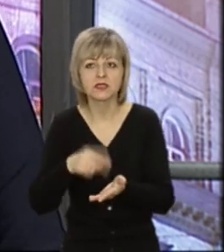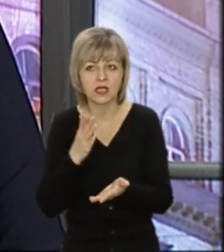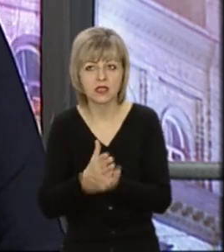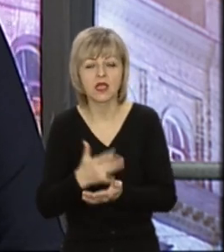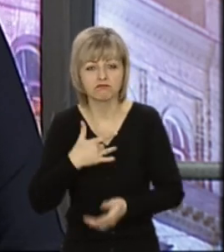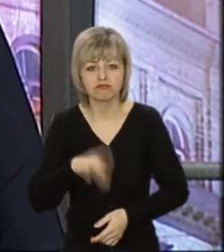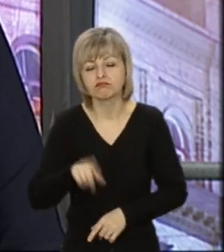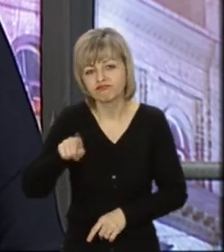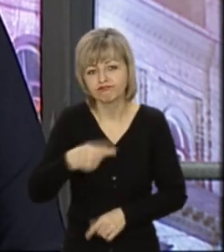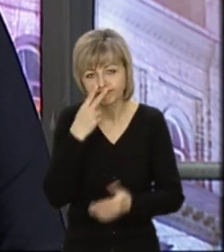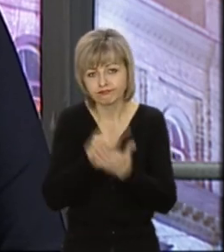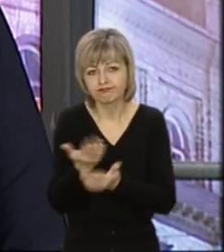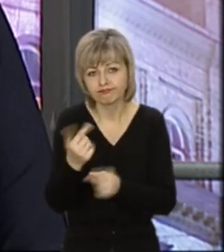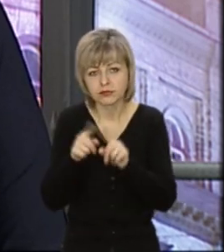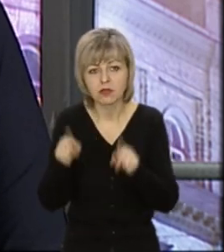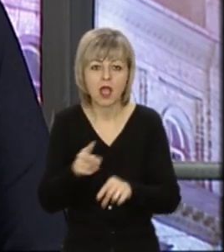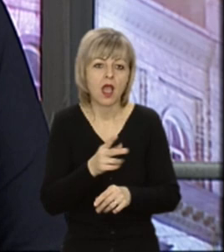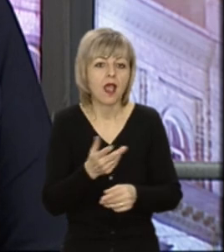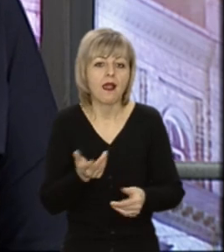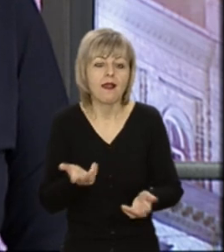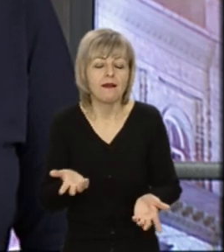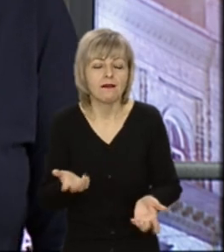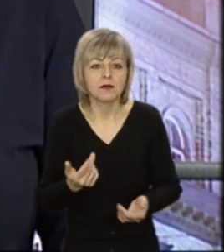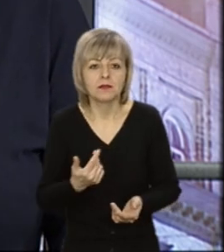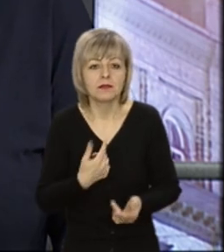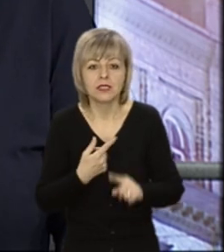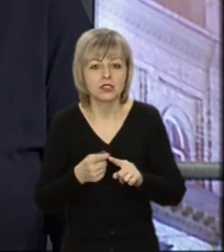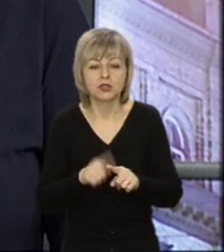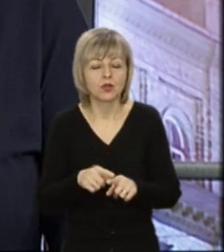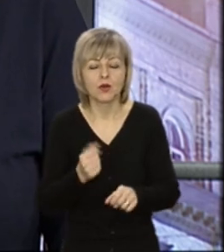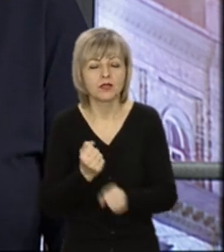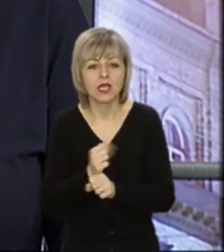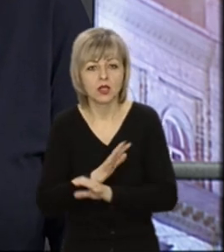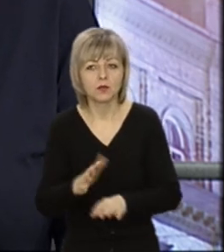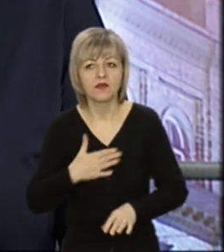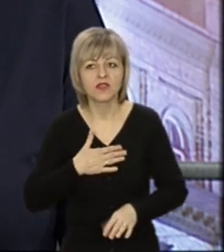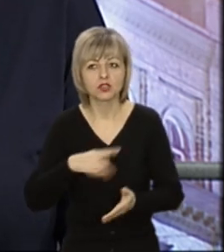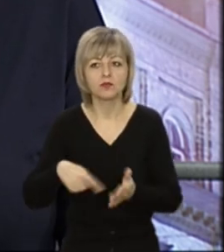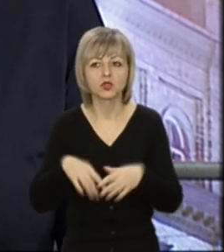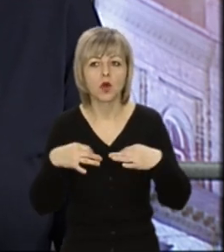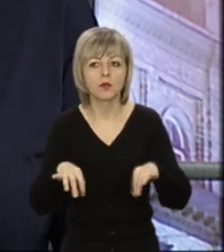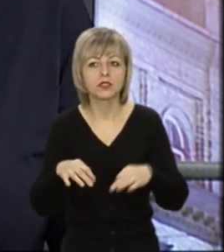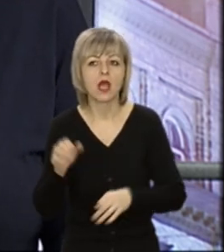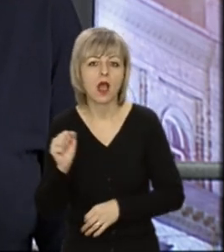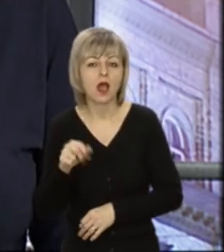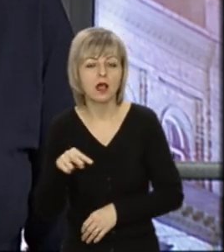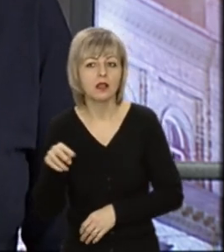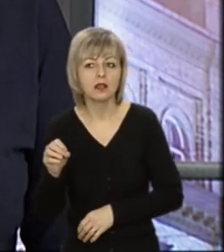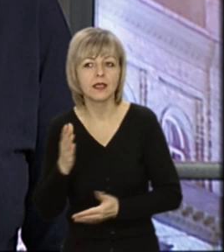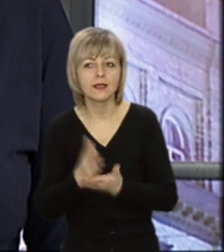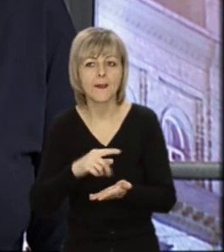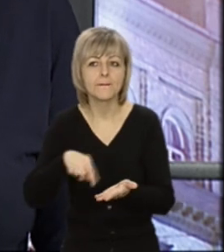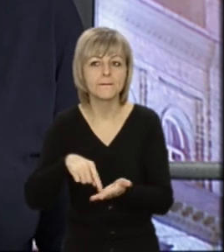вимагається, поки що не сказано. Ми не вводили цього в нашому міському транспорті, але є